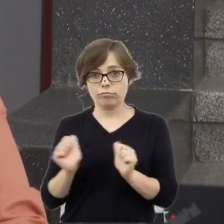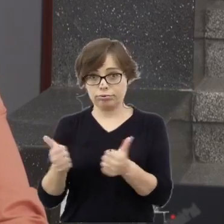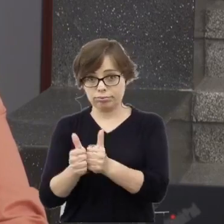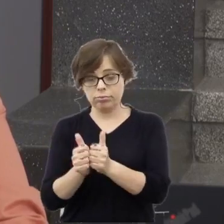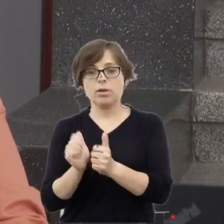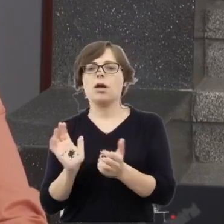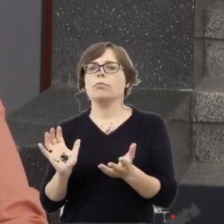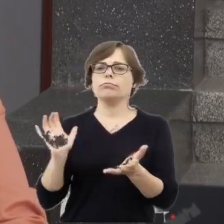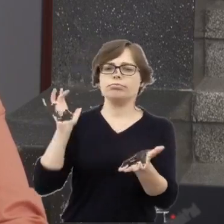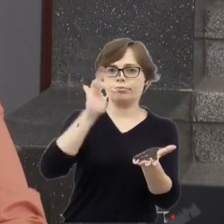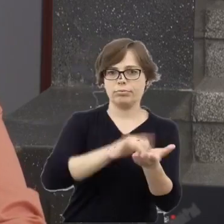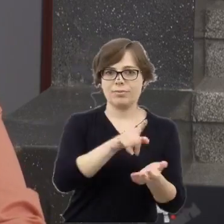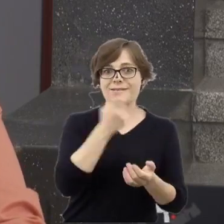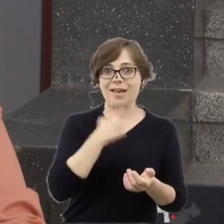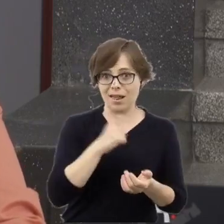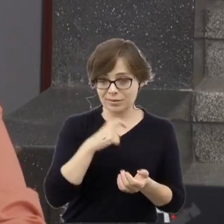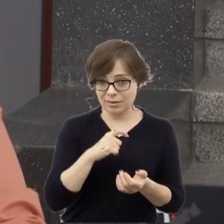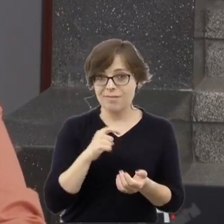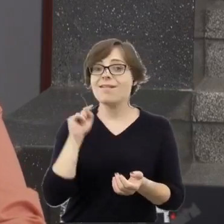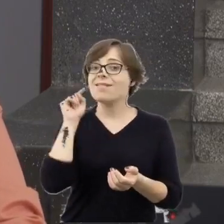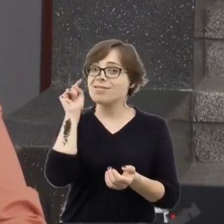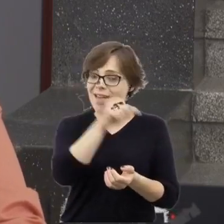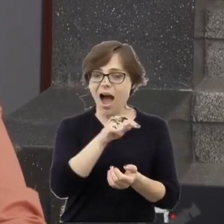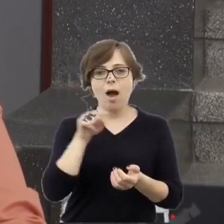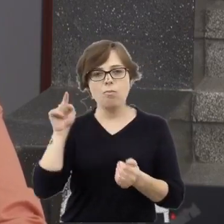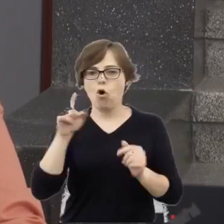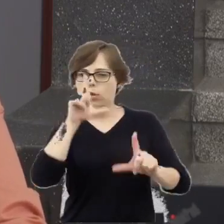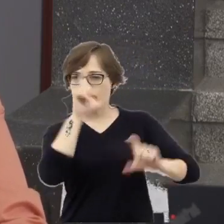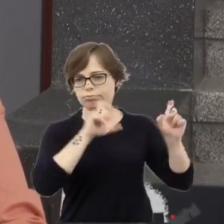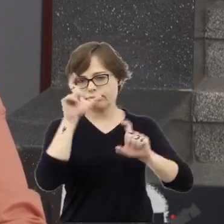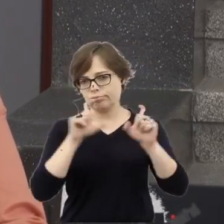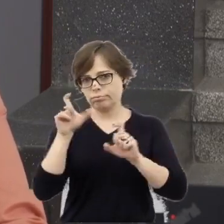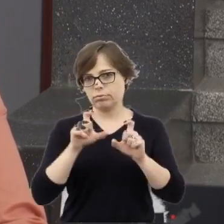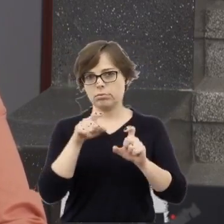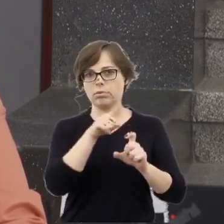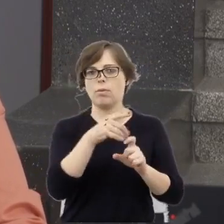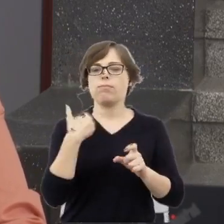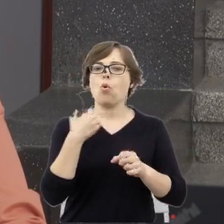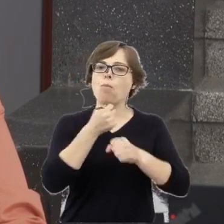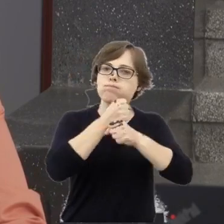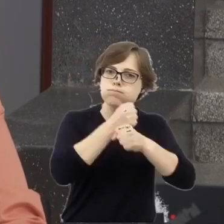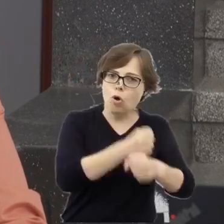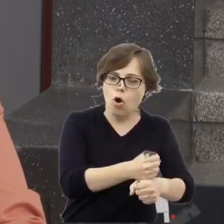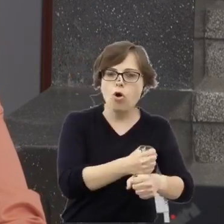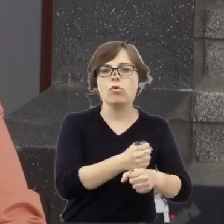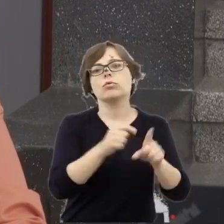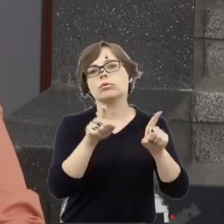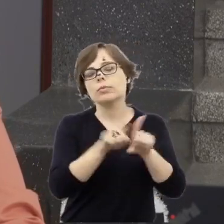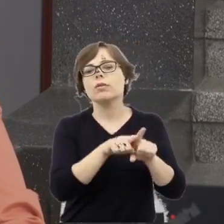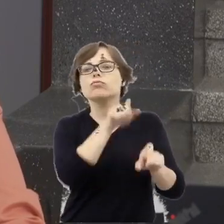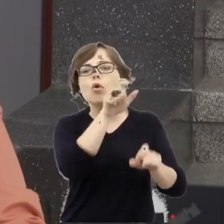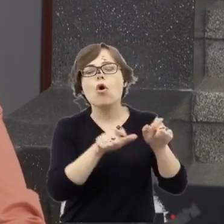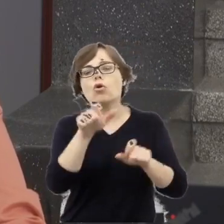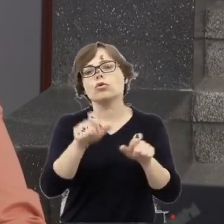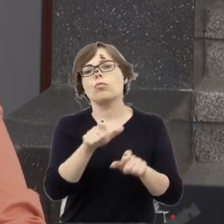i tam wykonała dokumentację pogrzebu i osób, które